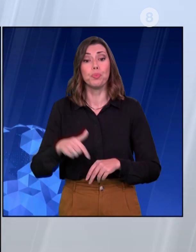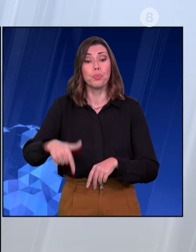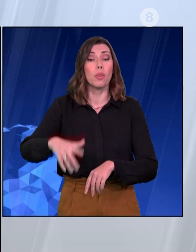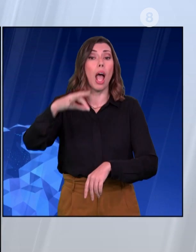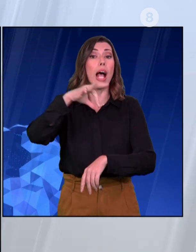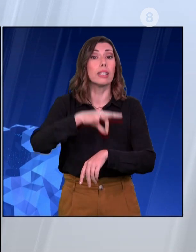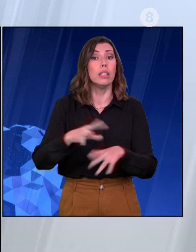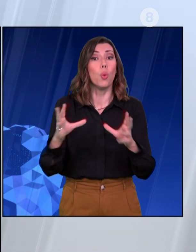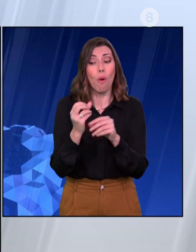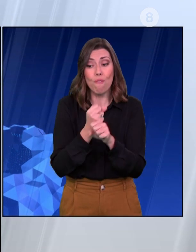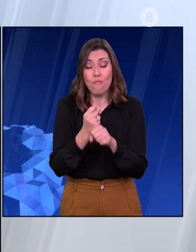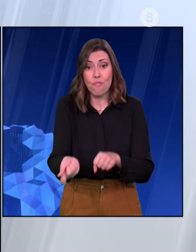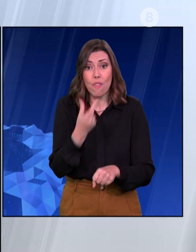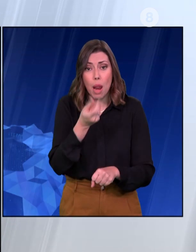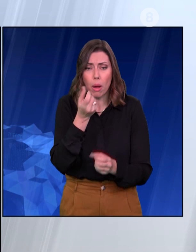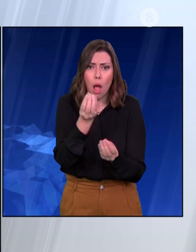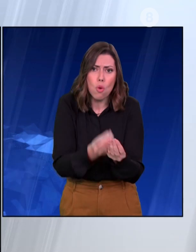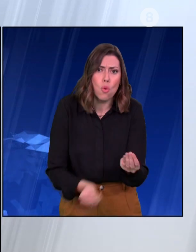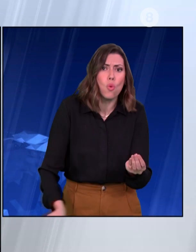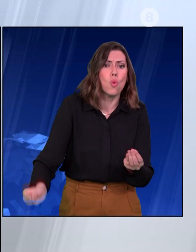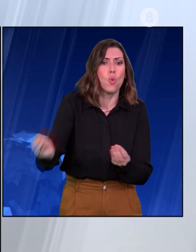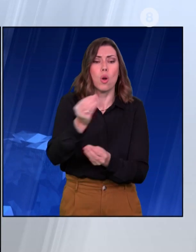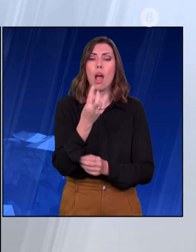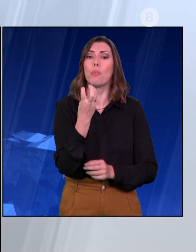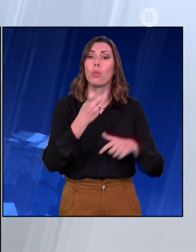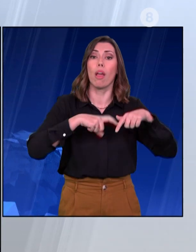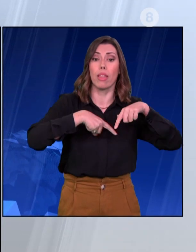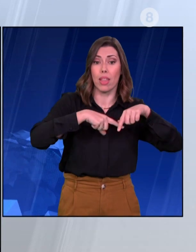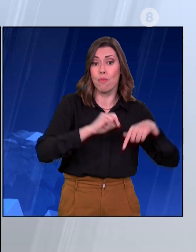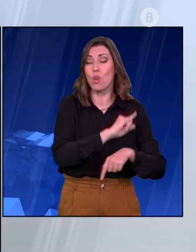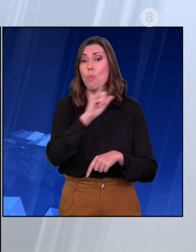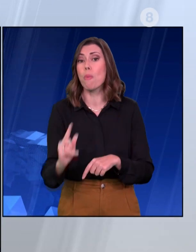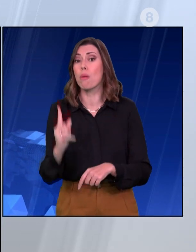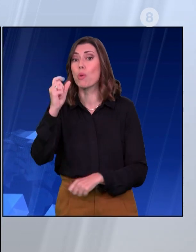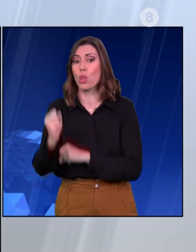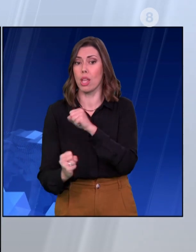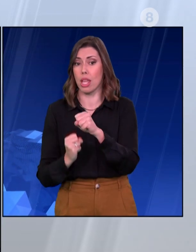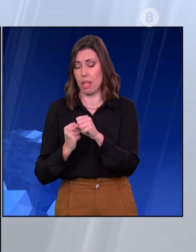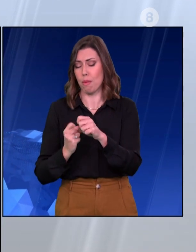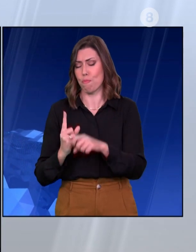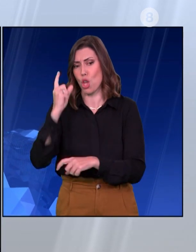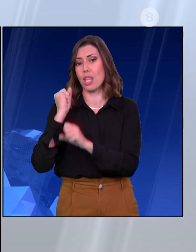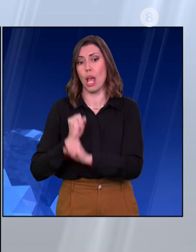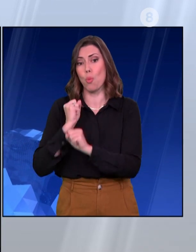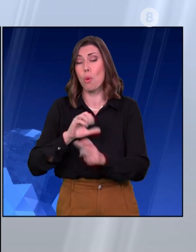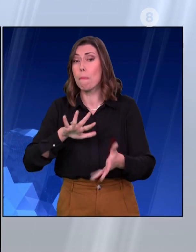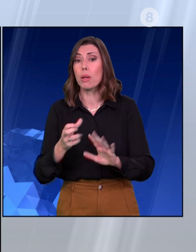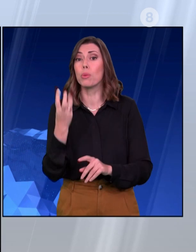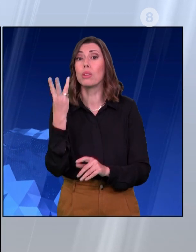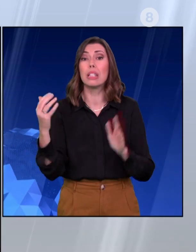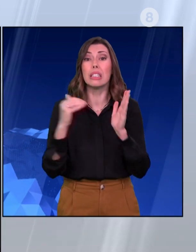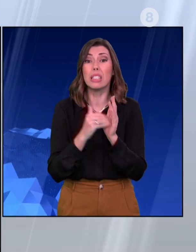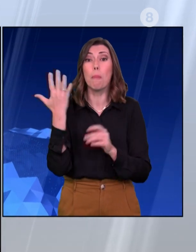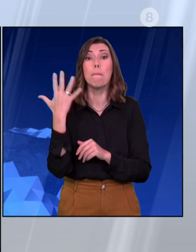φάρμακα έχει τριπλασιαστή σε σχέση με πέρυσι. Από τις 30 Δεκεμβρίου μέχρι τη μέρα της πρωτοχρονιάς χορηγήθηκαν περίπου 3.500 αντιδικά